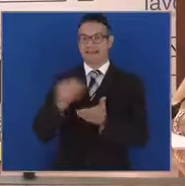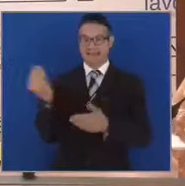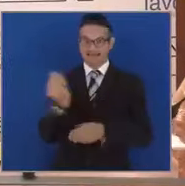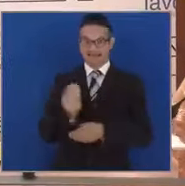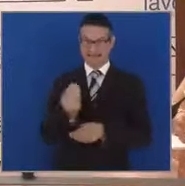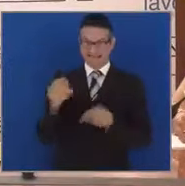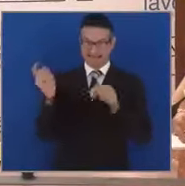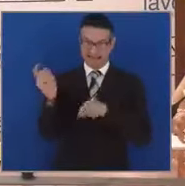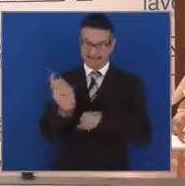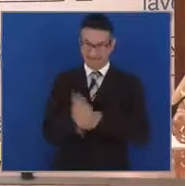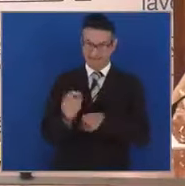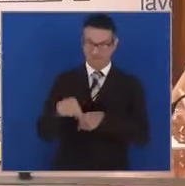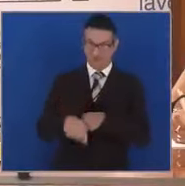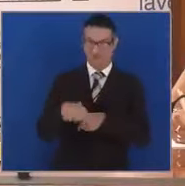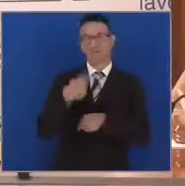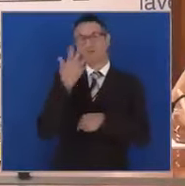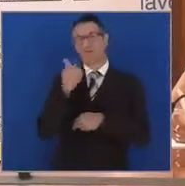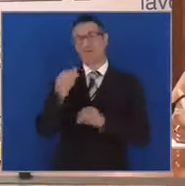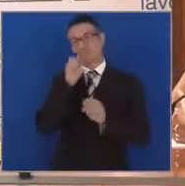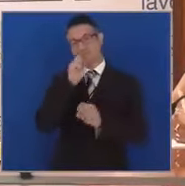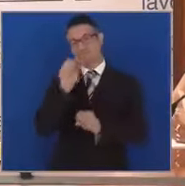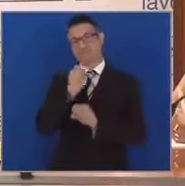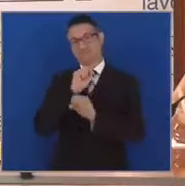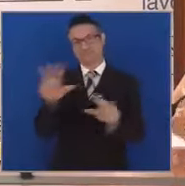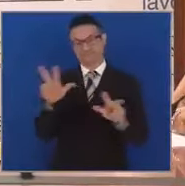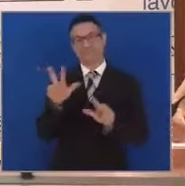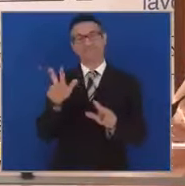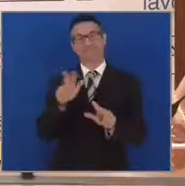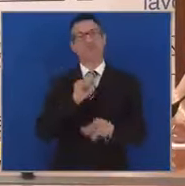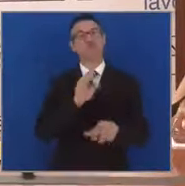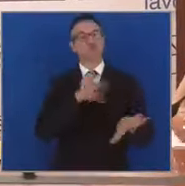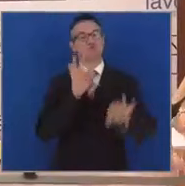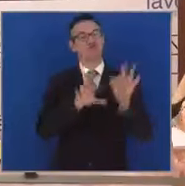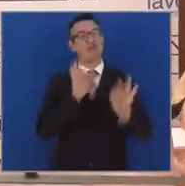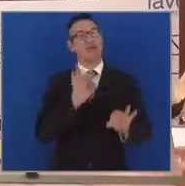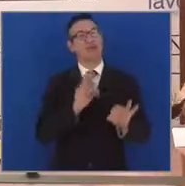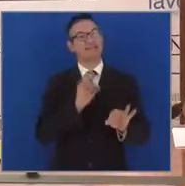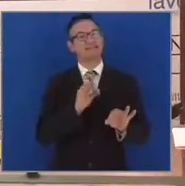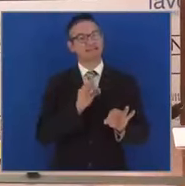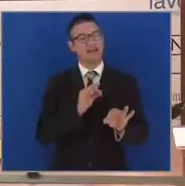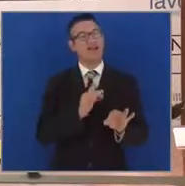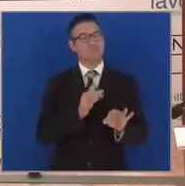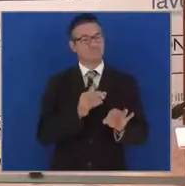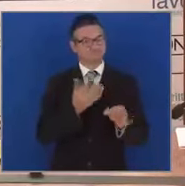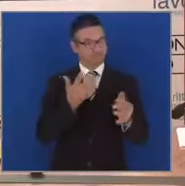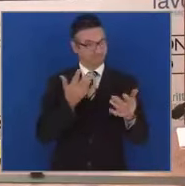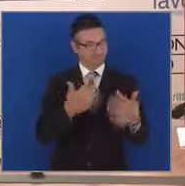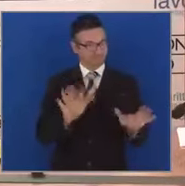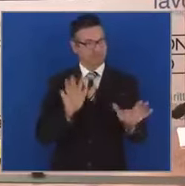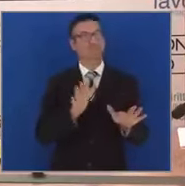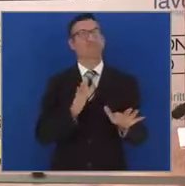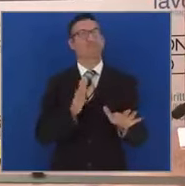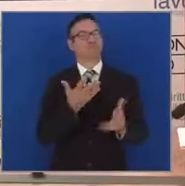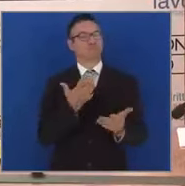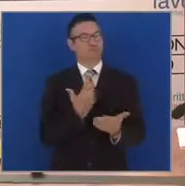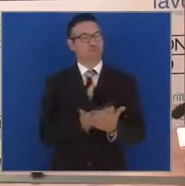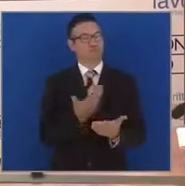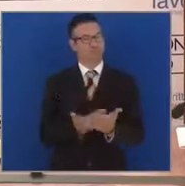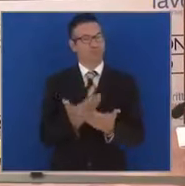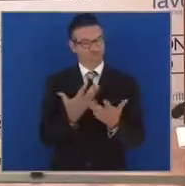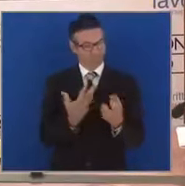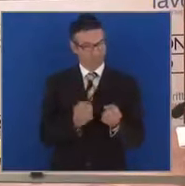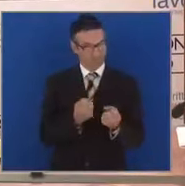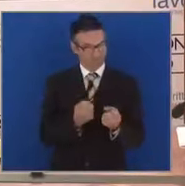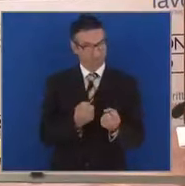scelte fatte, atti compiuti, così come è avvenuto per la presentazione